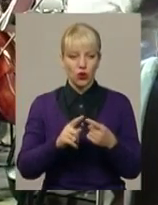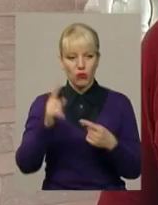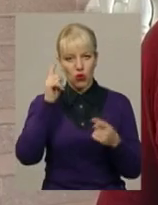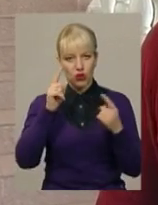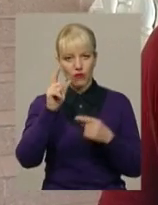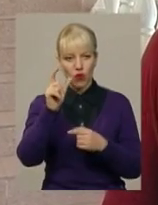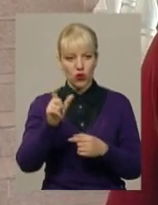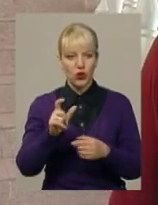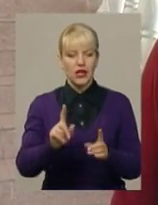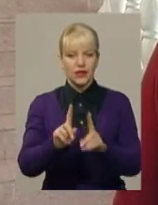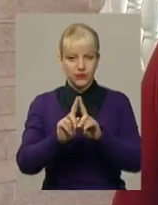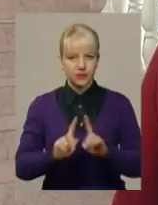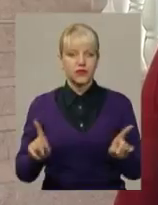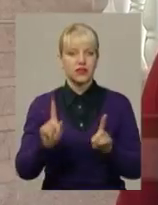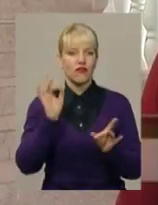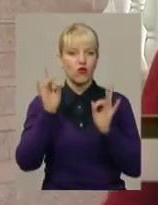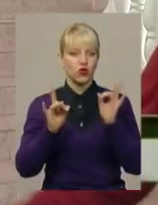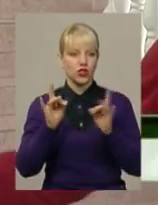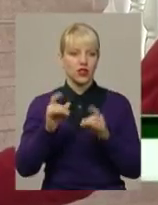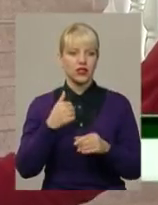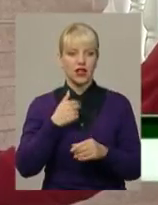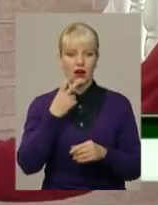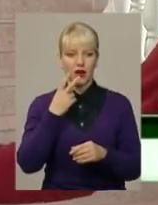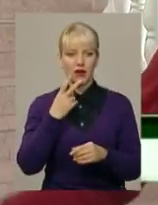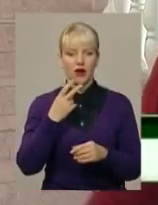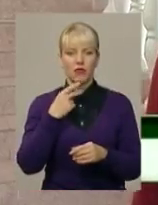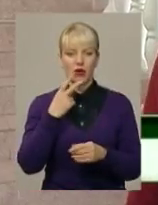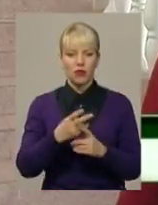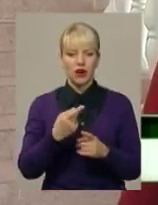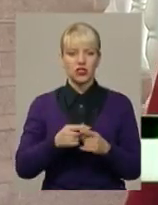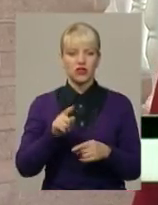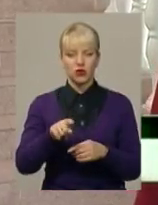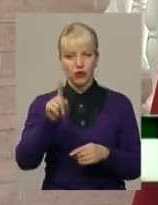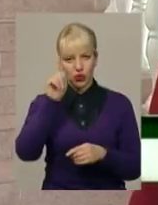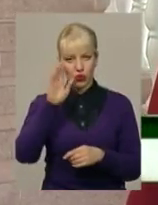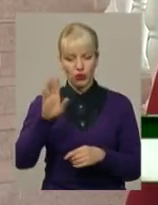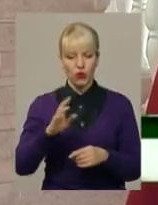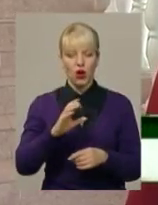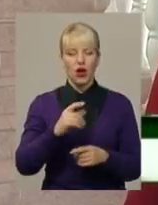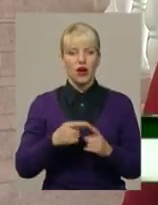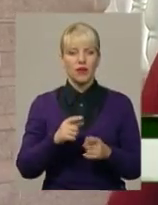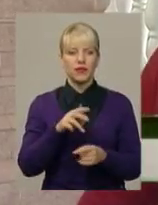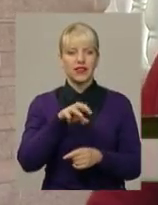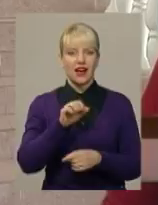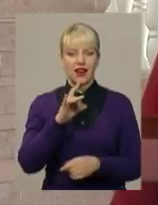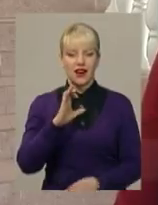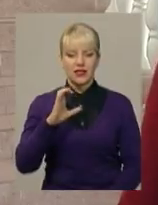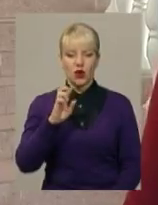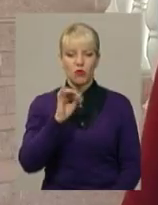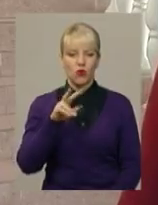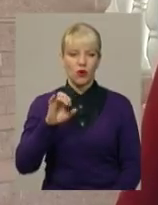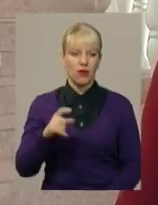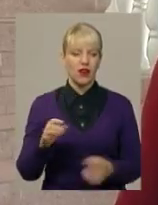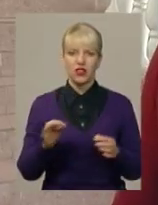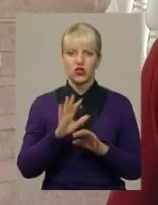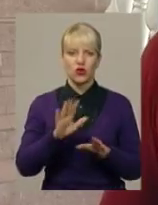звучання. Я це побачив, коли він став диригувати відому всім вже нам заїжджену овертюру до опери Тарас Бульба. Він нічого не говорив, трошки ймовний